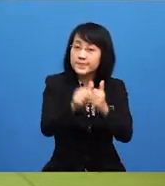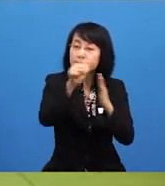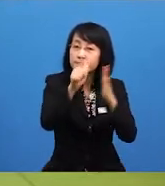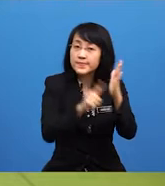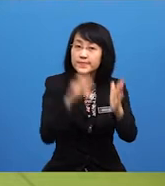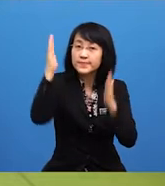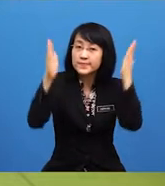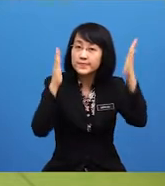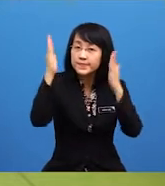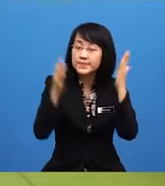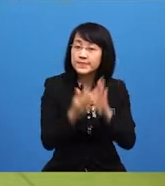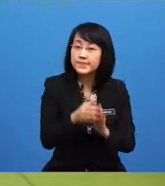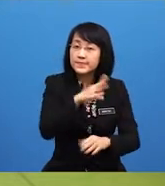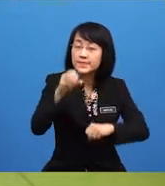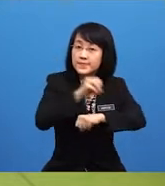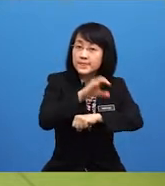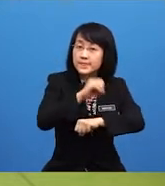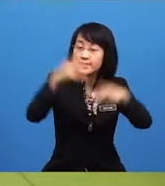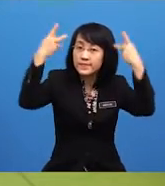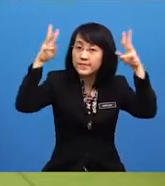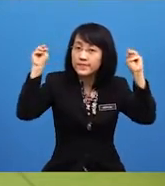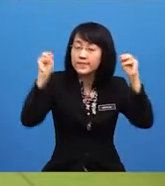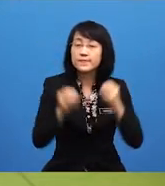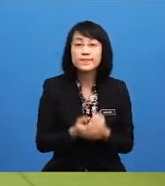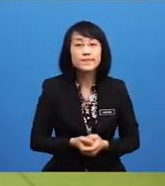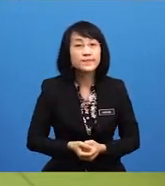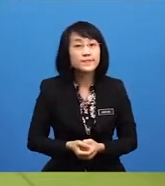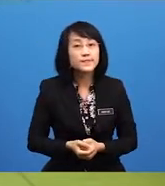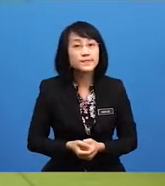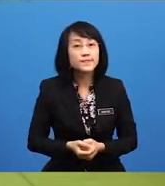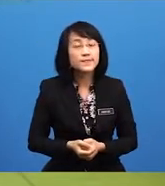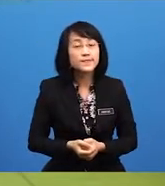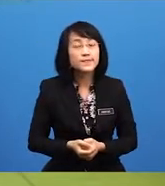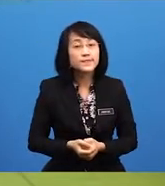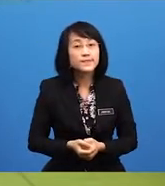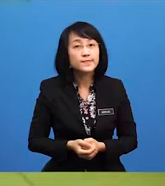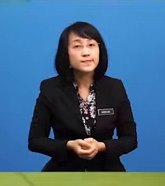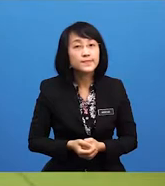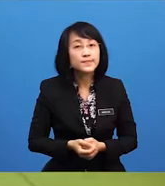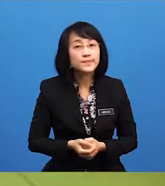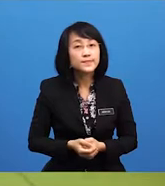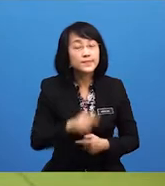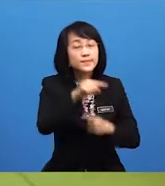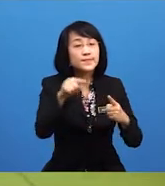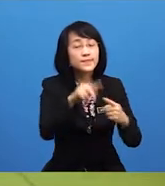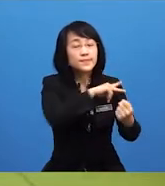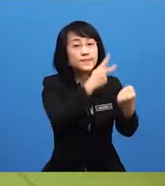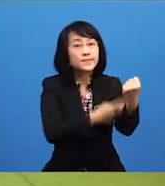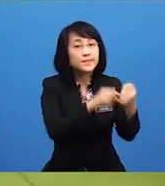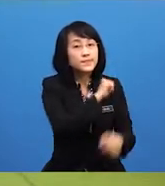dan nasihat Perdana Menteri Perdana Menteri Perdana di-Pertuan Agung